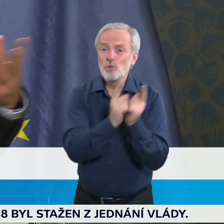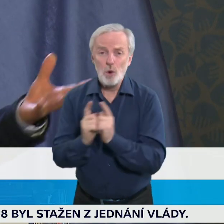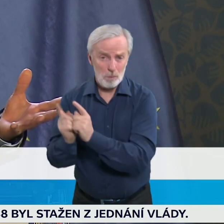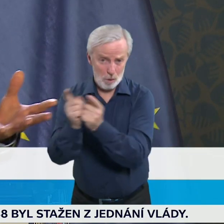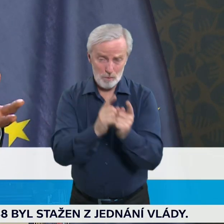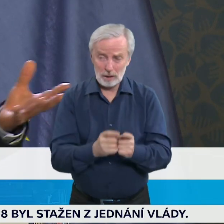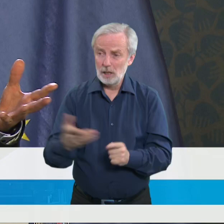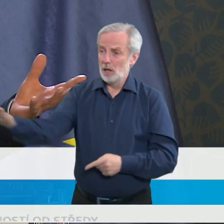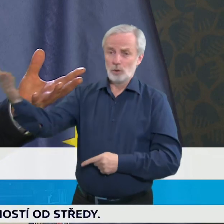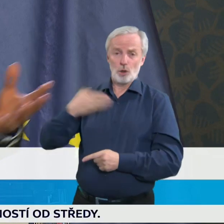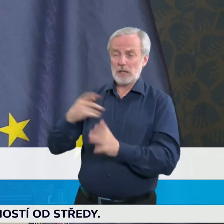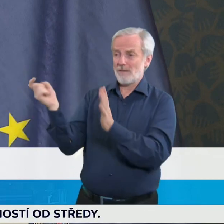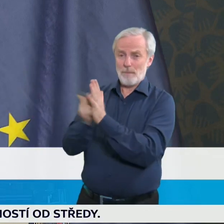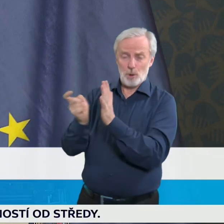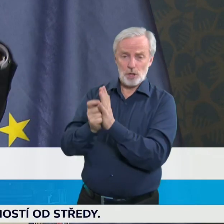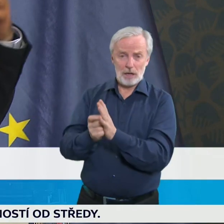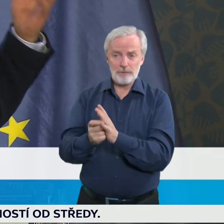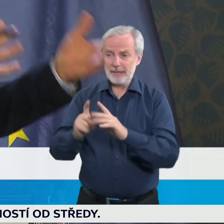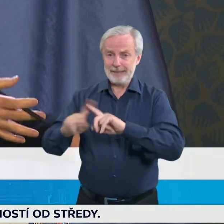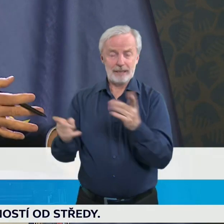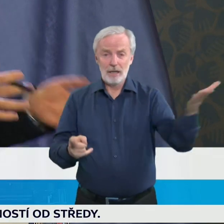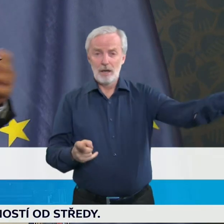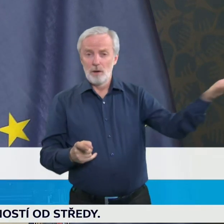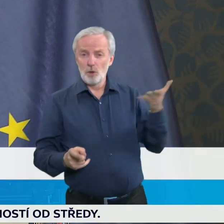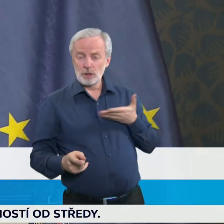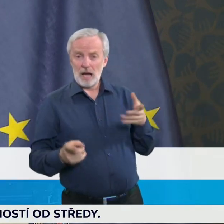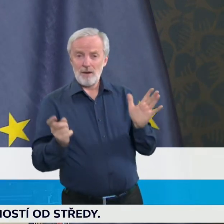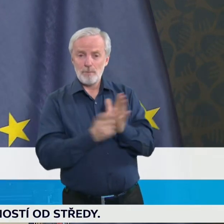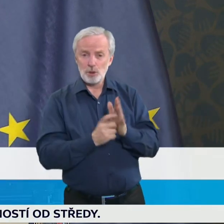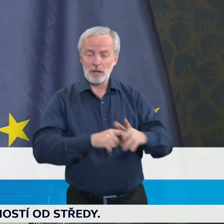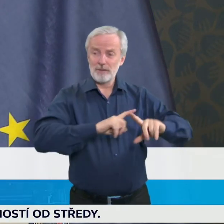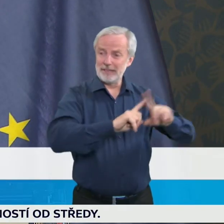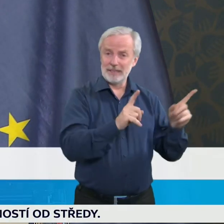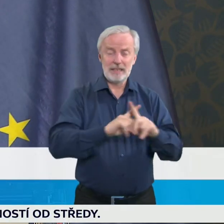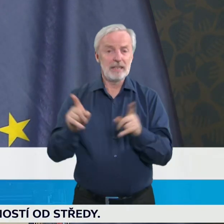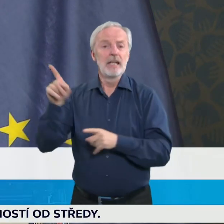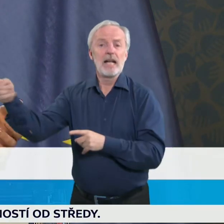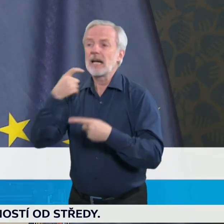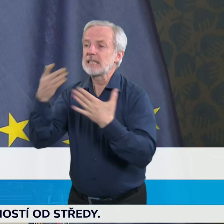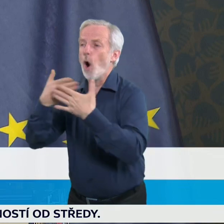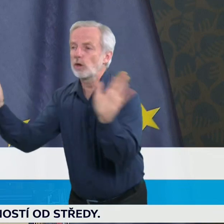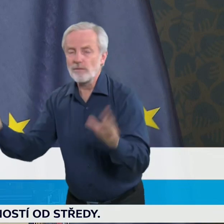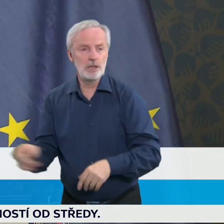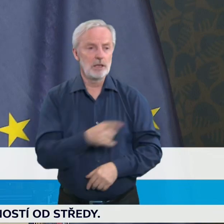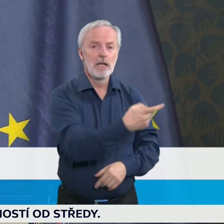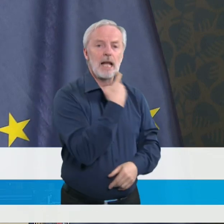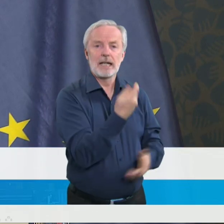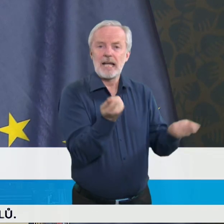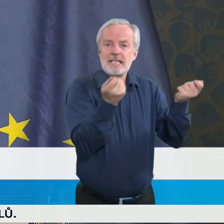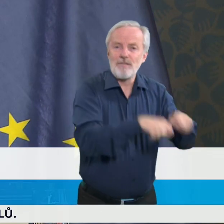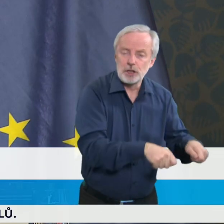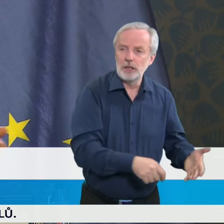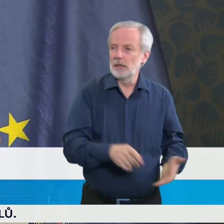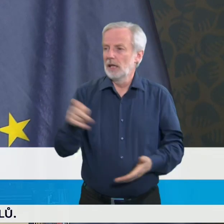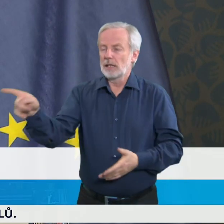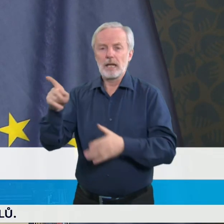jsou tak odlišné, jak mohou být. Na jednu stranu něco udělat přísněji, na druhou stranu něco udělat méně přísně, že snad